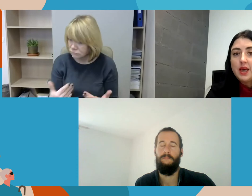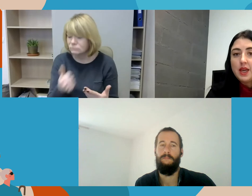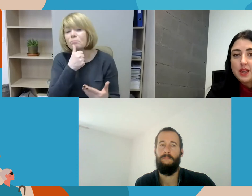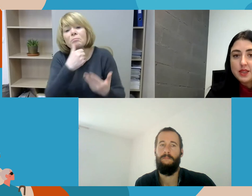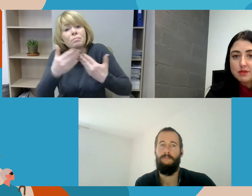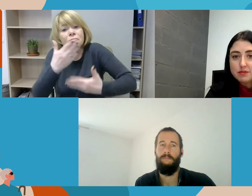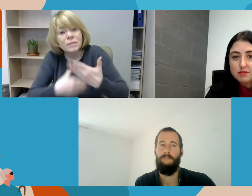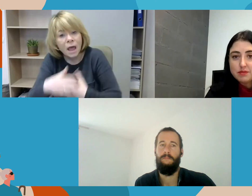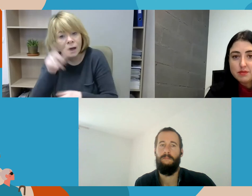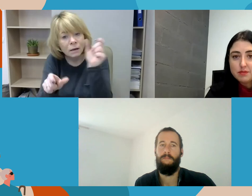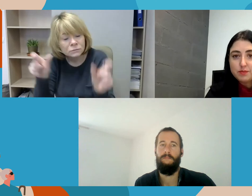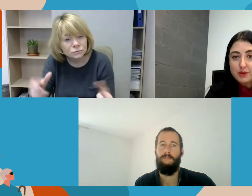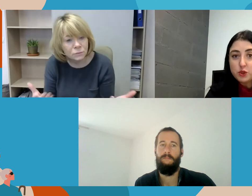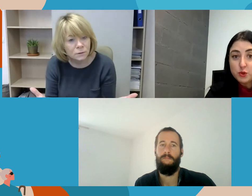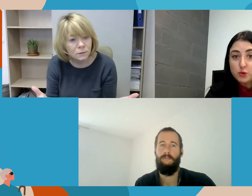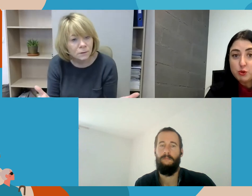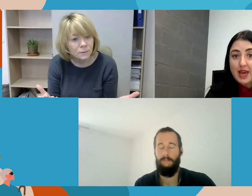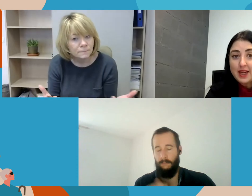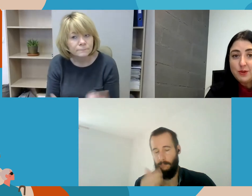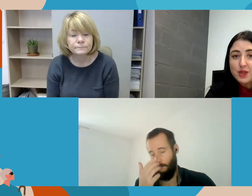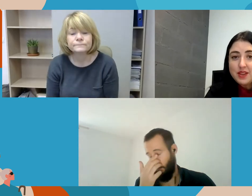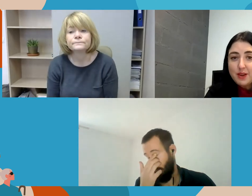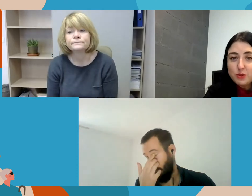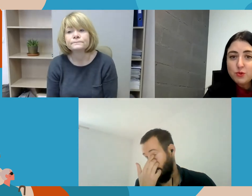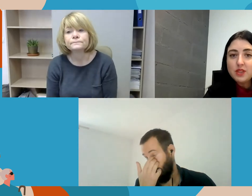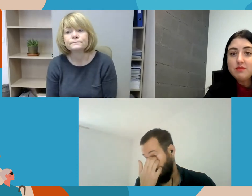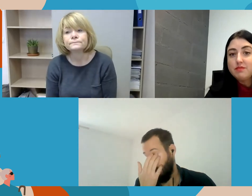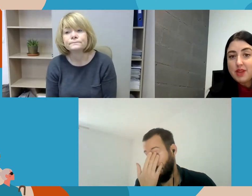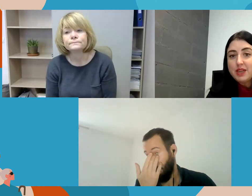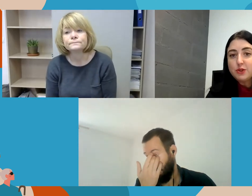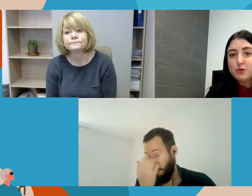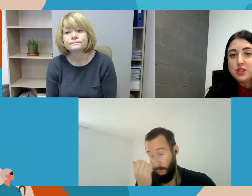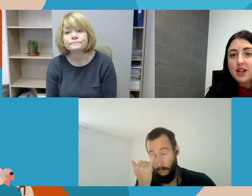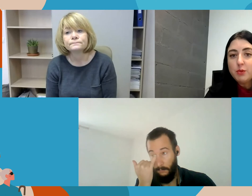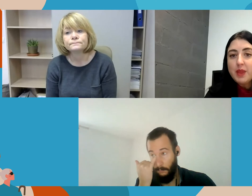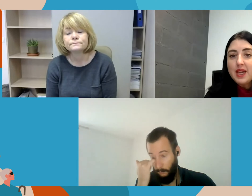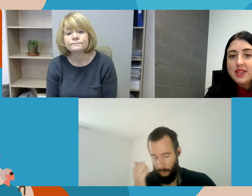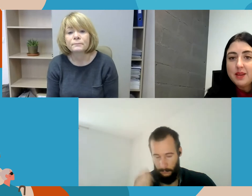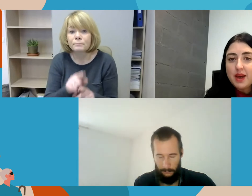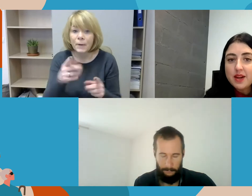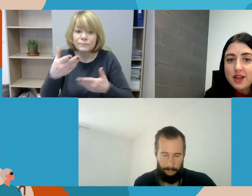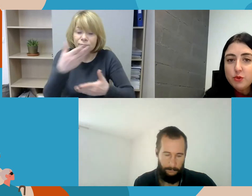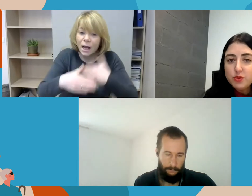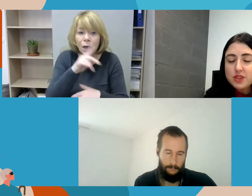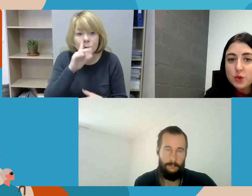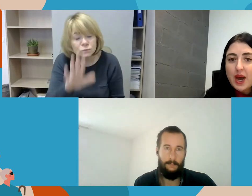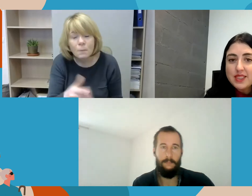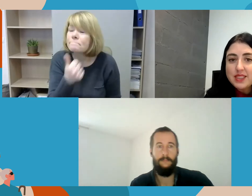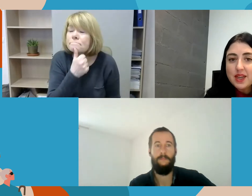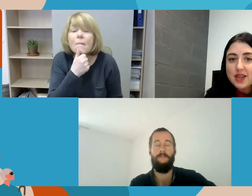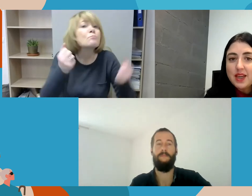pavyzdžiui, žmonių su negale nukentėjusi nuo neapykantos nusikaltimų. Tarkime, ar galėtų būti